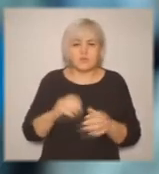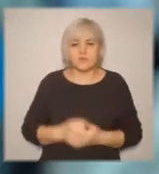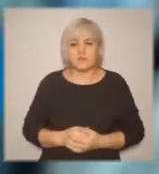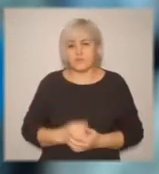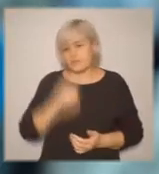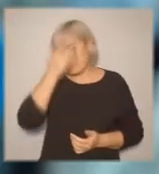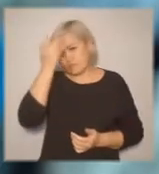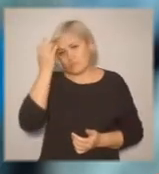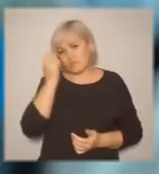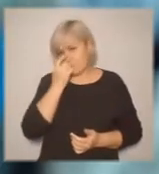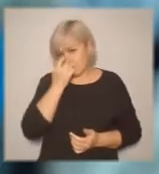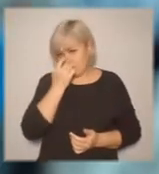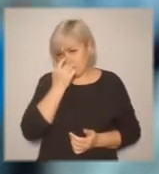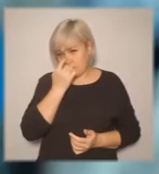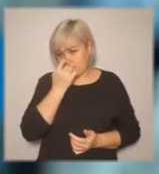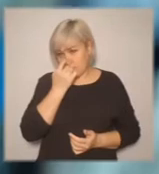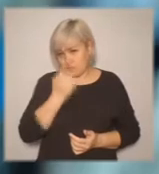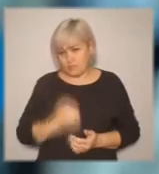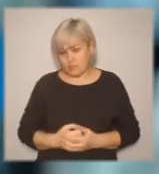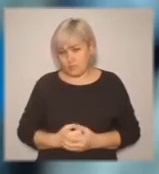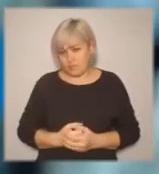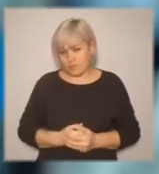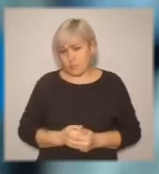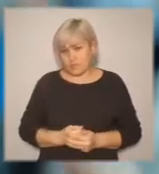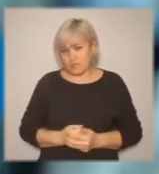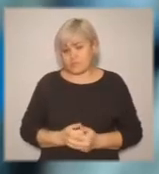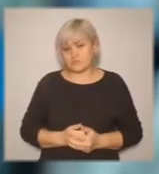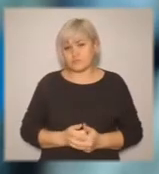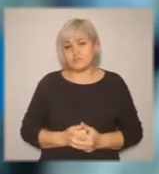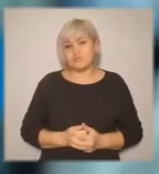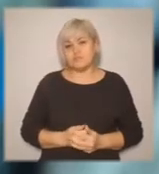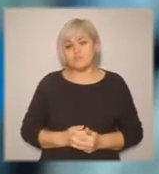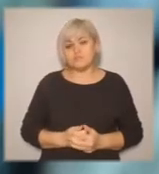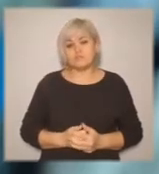тифлокомментарий хороший, фильм мне не понравился. Обычно человек говорит в общем, что ему понравилось или нет.